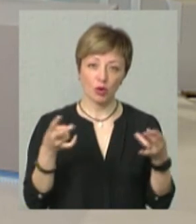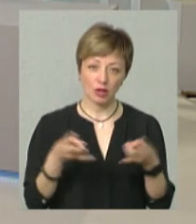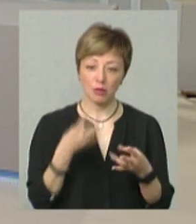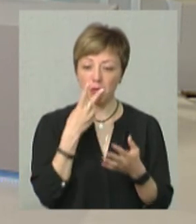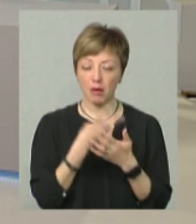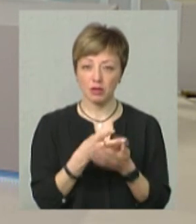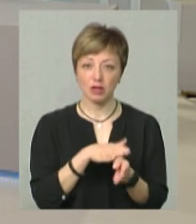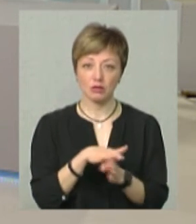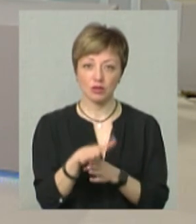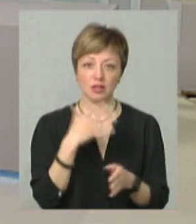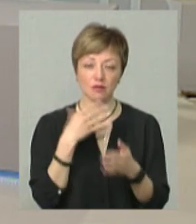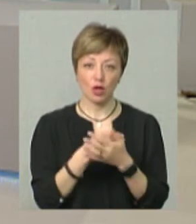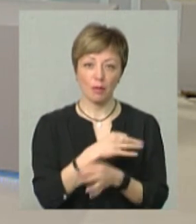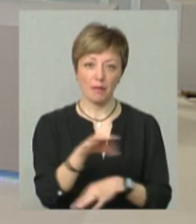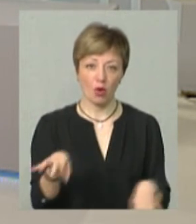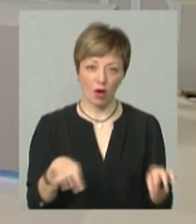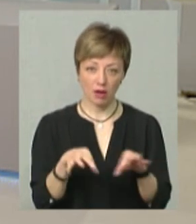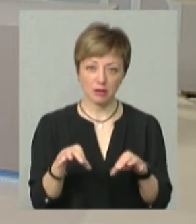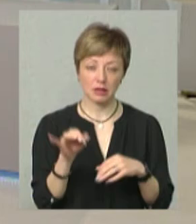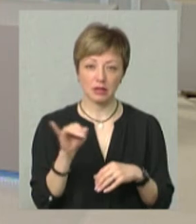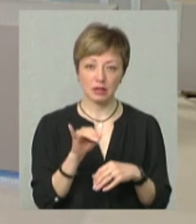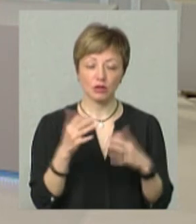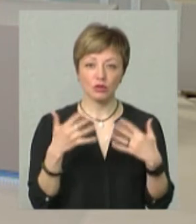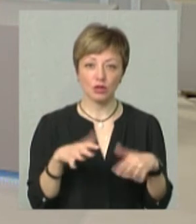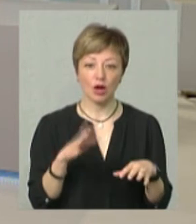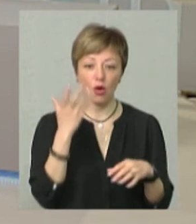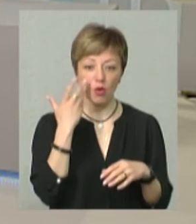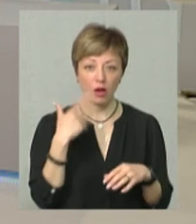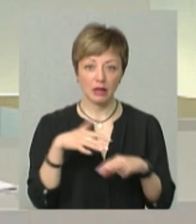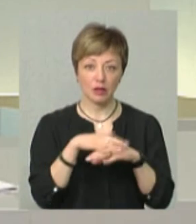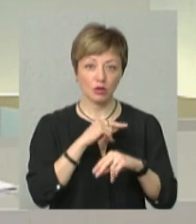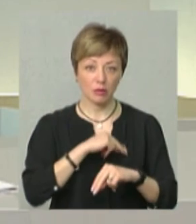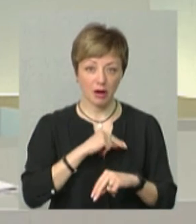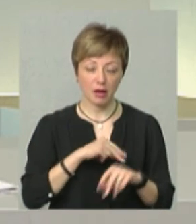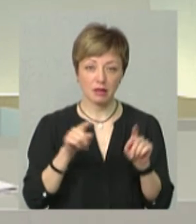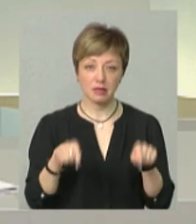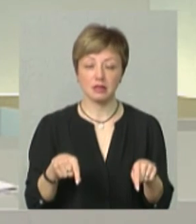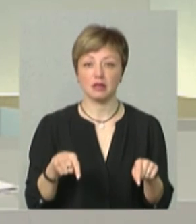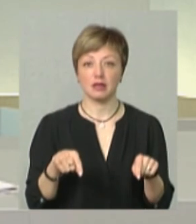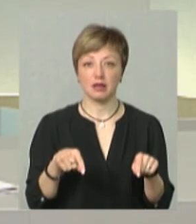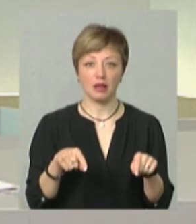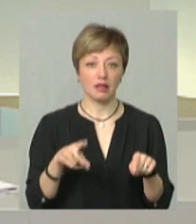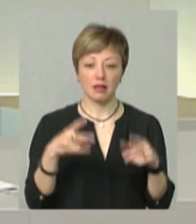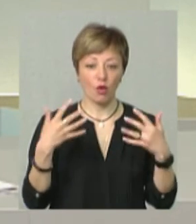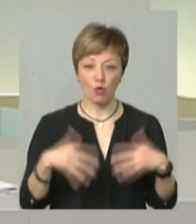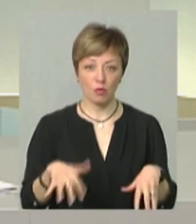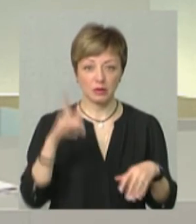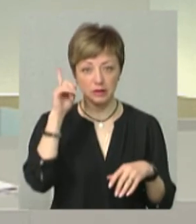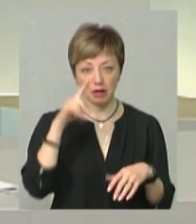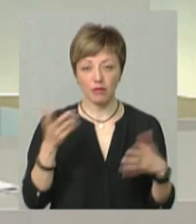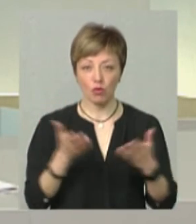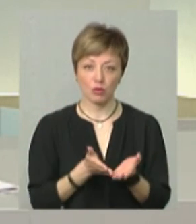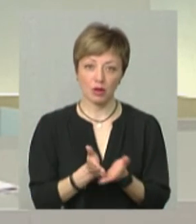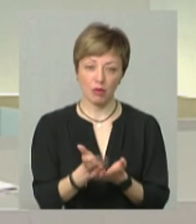вони бачать реалізовані свої проєкти, і вони вже коли виходять на ринок праці, вони не губляться, вони знають, в якому